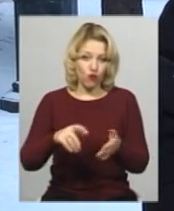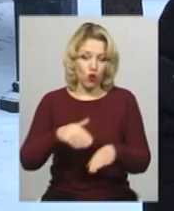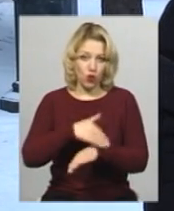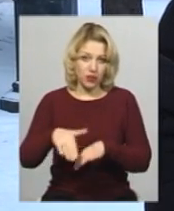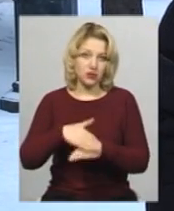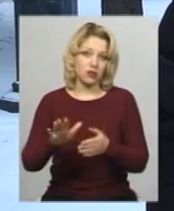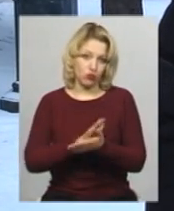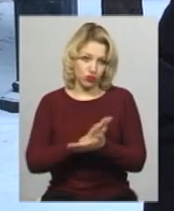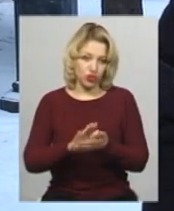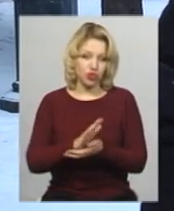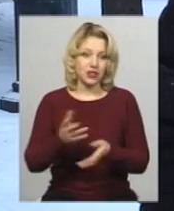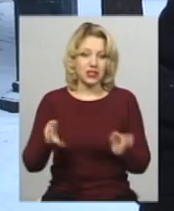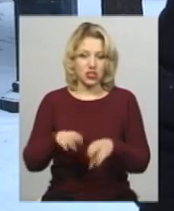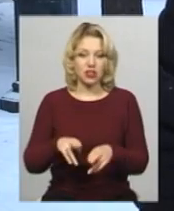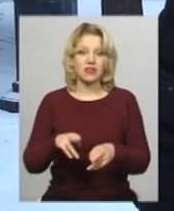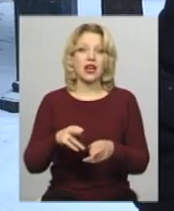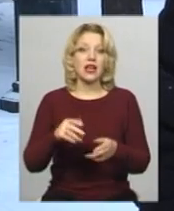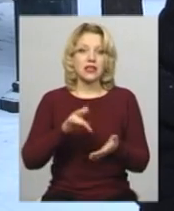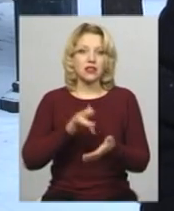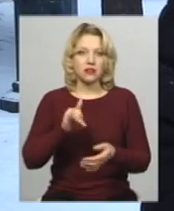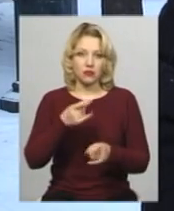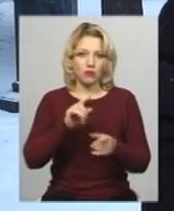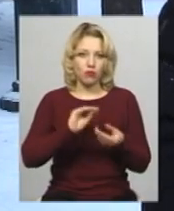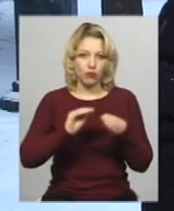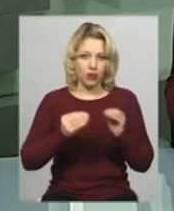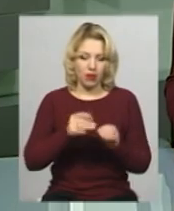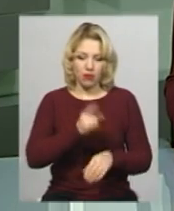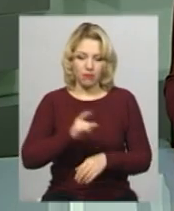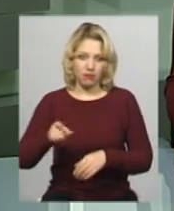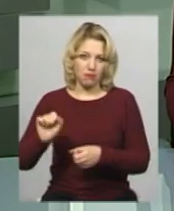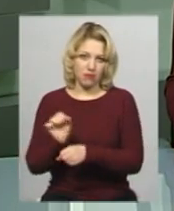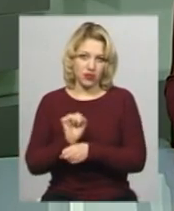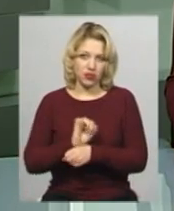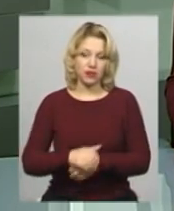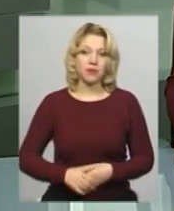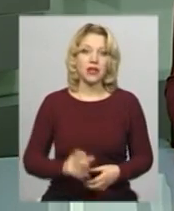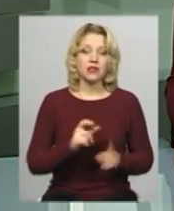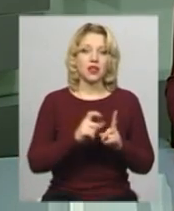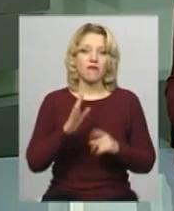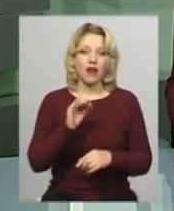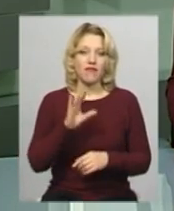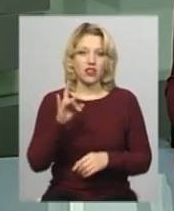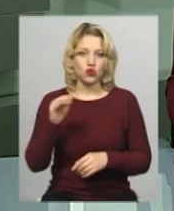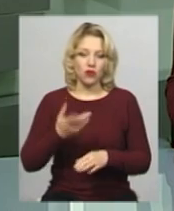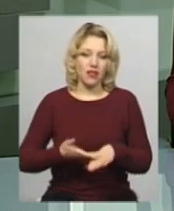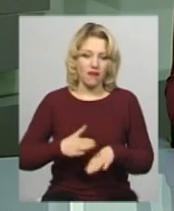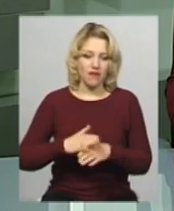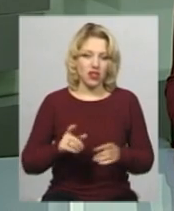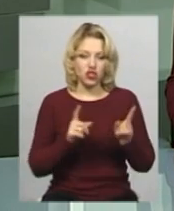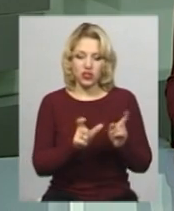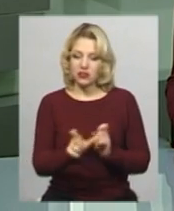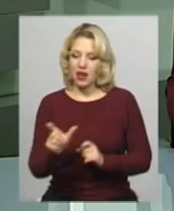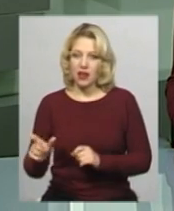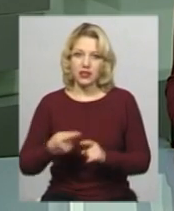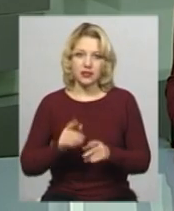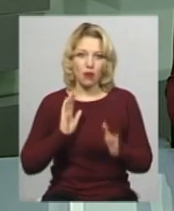центр, ми маємо великі проблеми з припаркованими автомобілями в центрі. За словами Миколи Ваврощука, найваші ділянки у Хмельницькому –